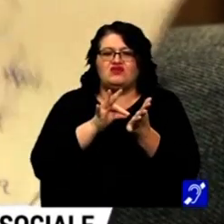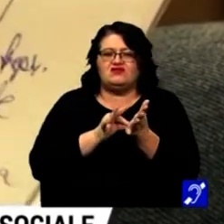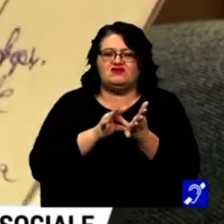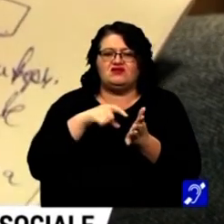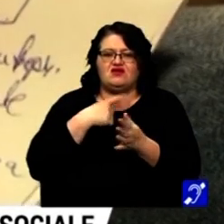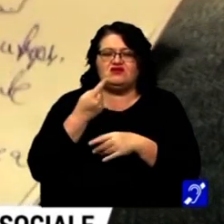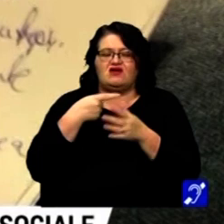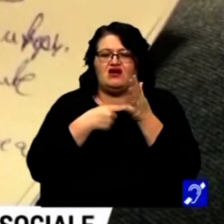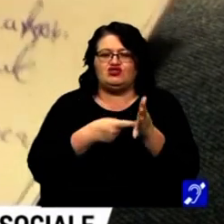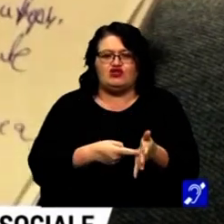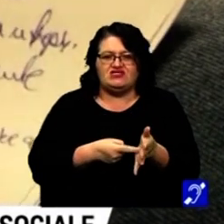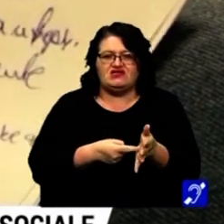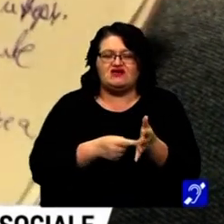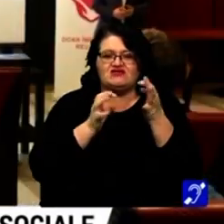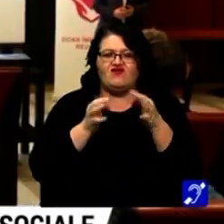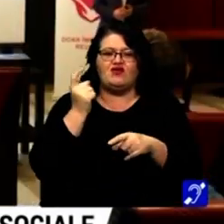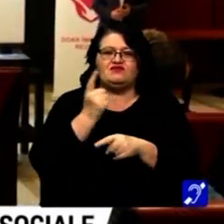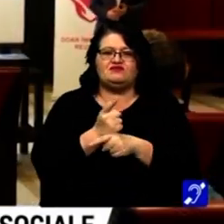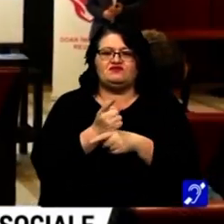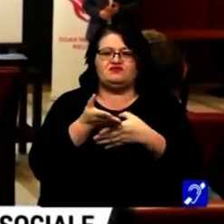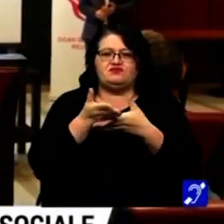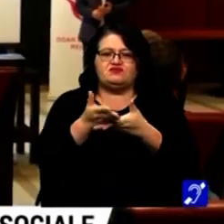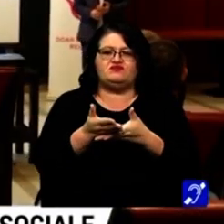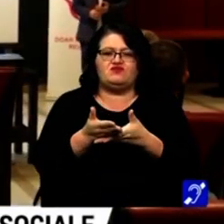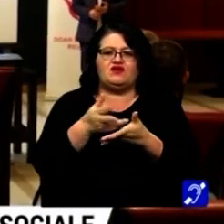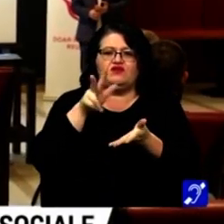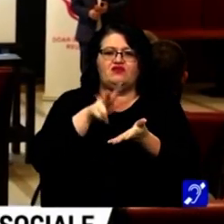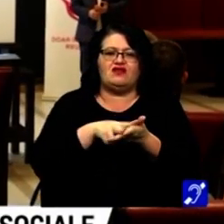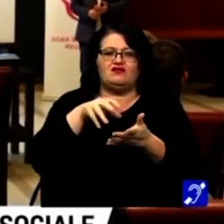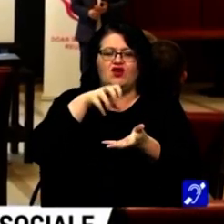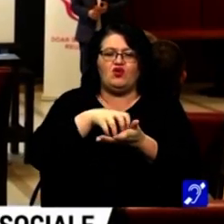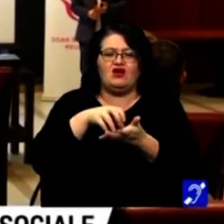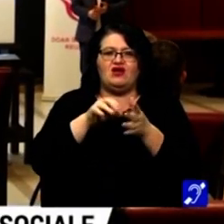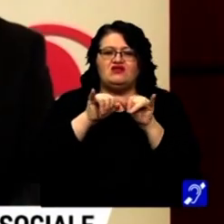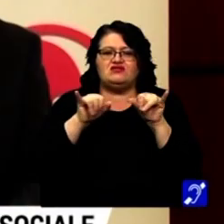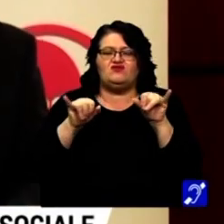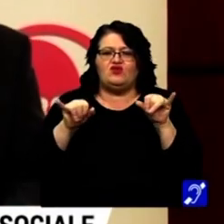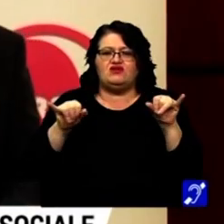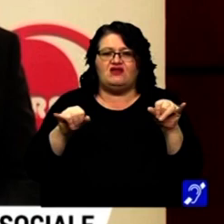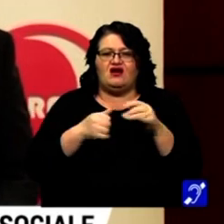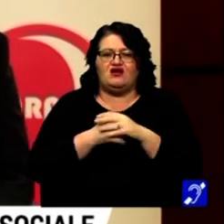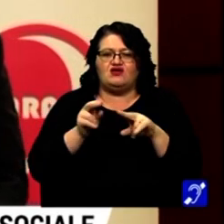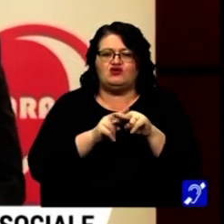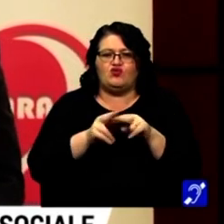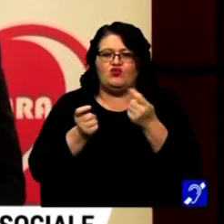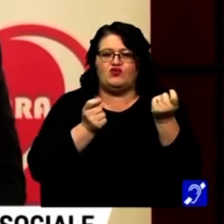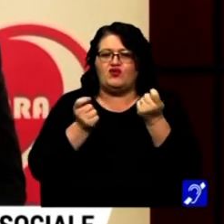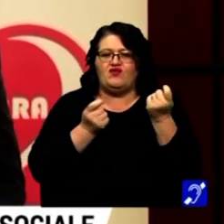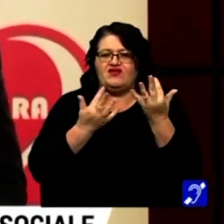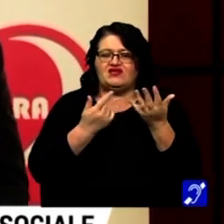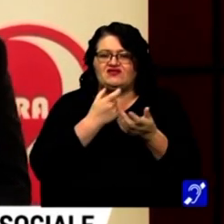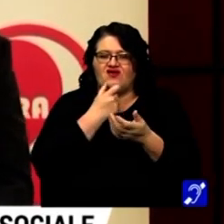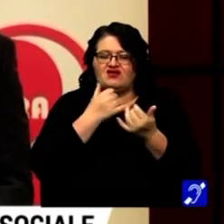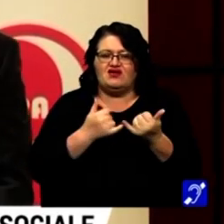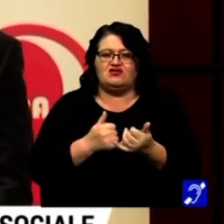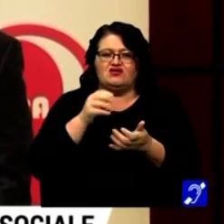acestea să fie obligate să susțină un brand local, să susțină dezvoltarea, așa cum promovăm de câțiva ani